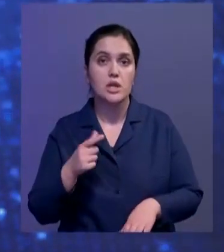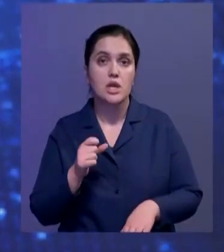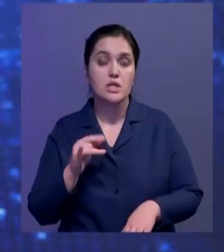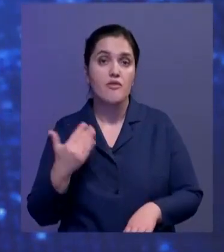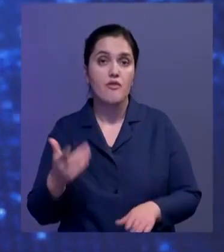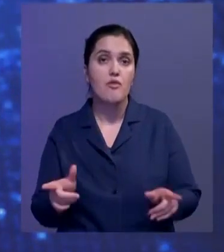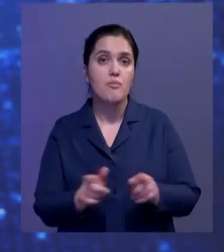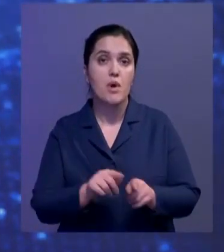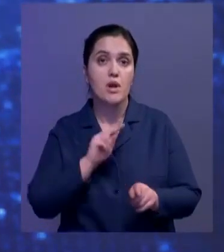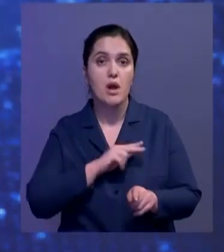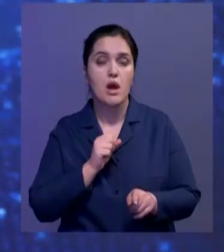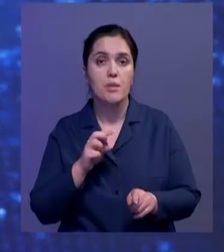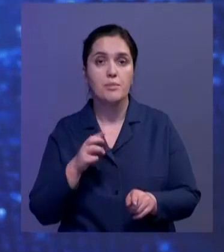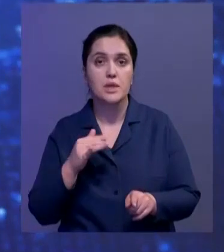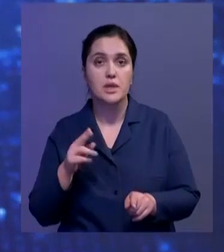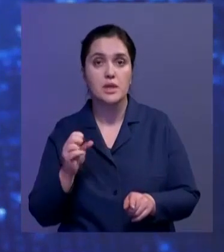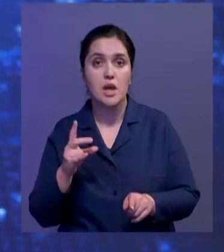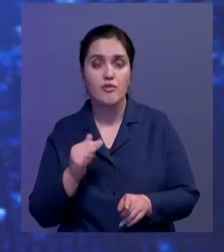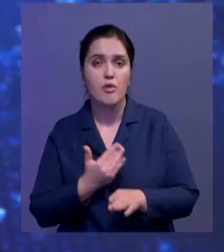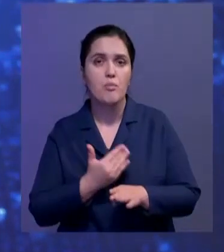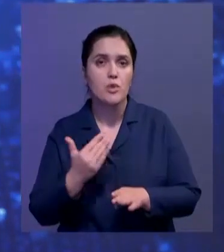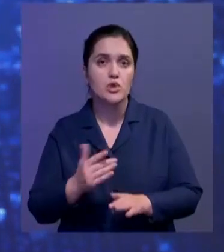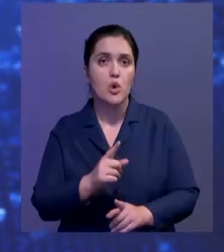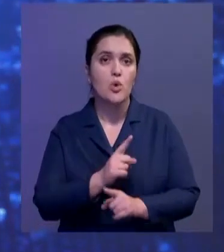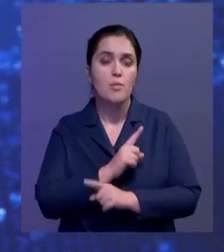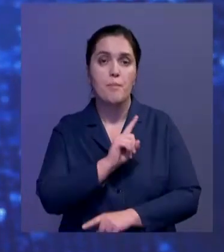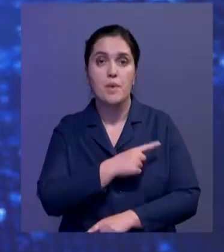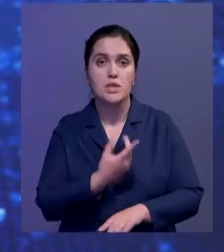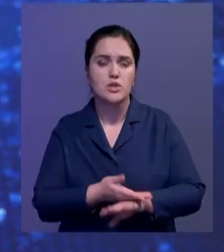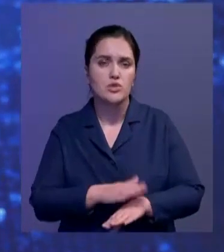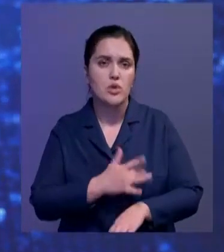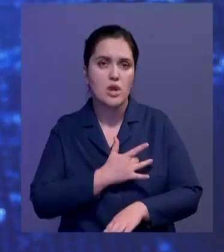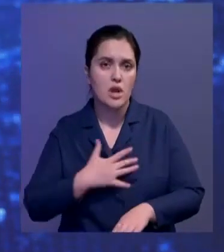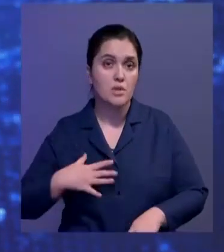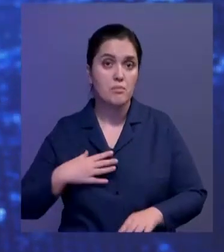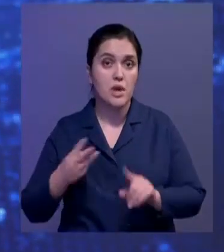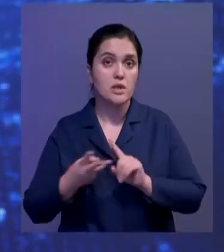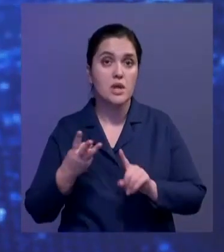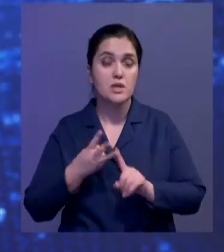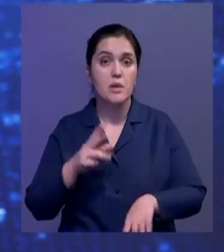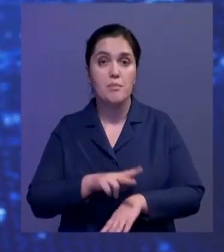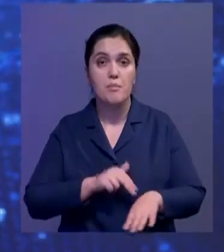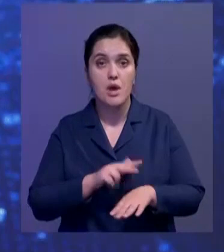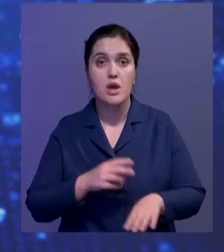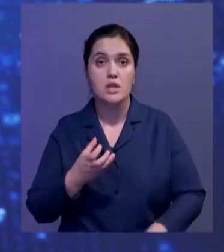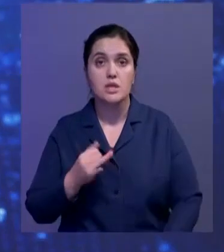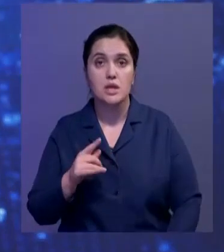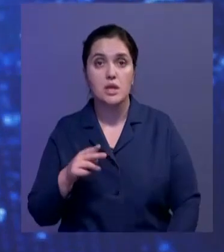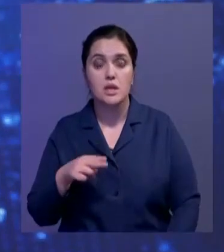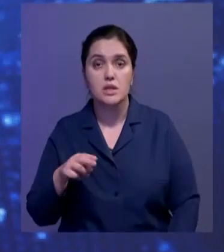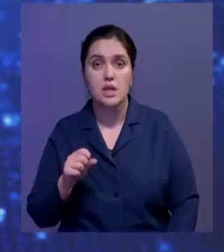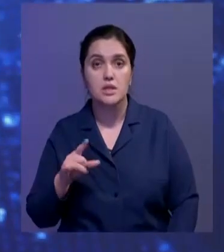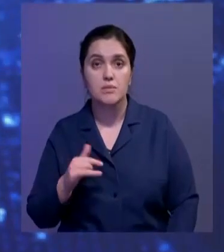напарник, сержант Дастан Абдеканов, позже умер в больнице. Тяжелые ранения получил и третий полицейский Ербулан Сейдазым.